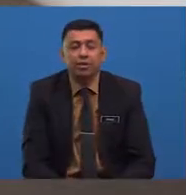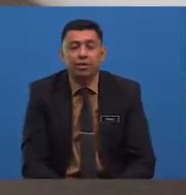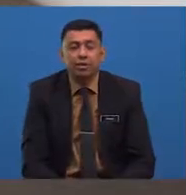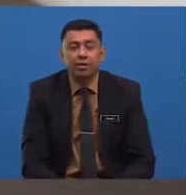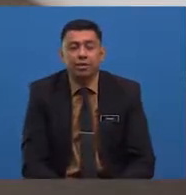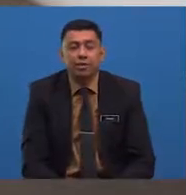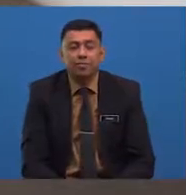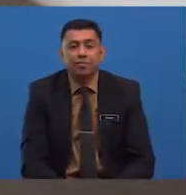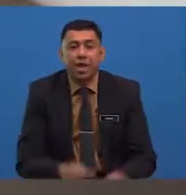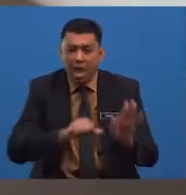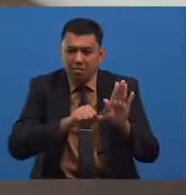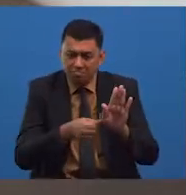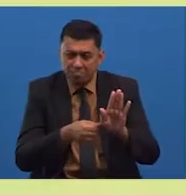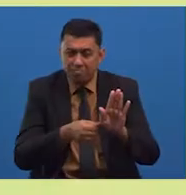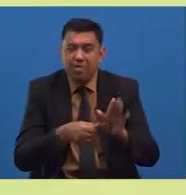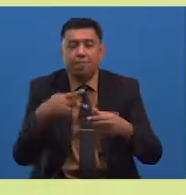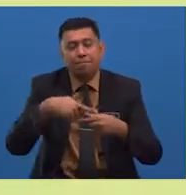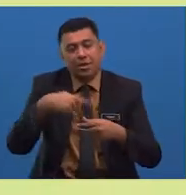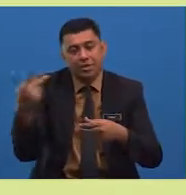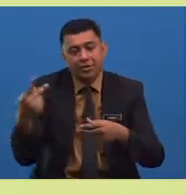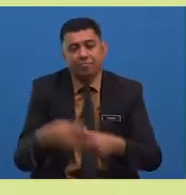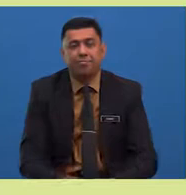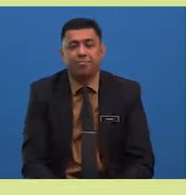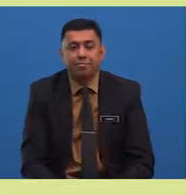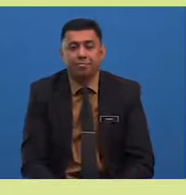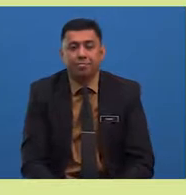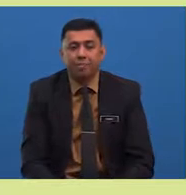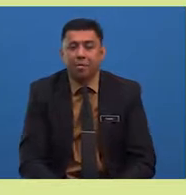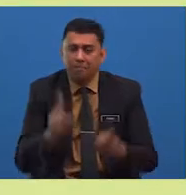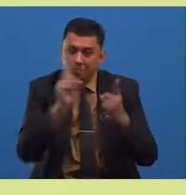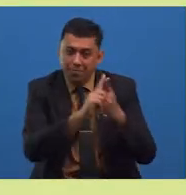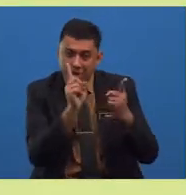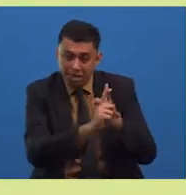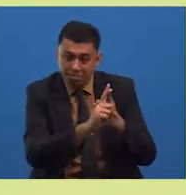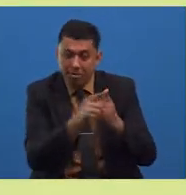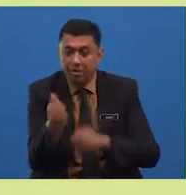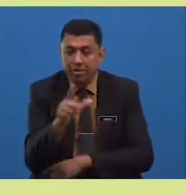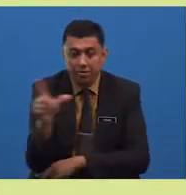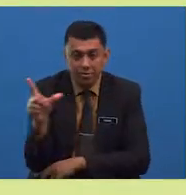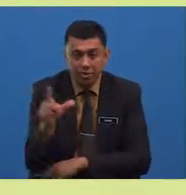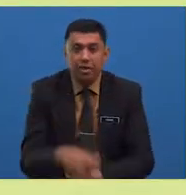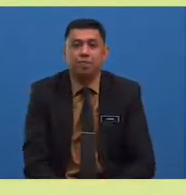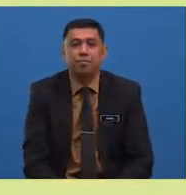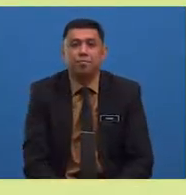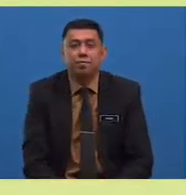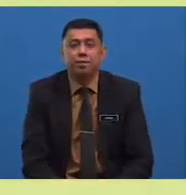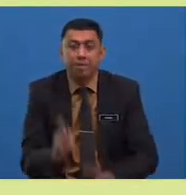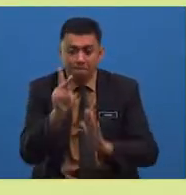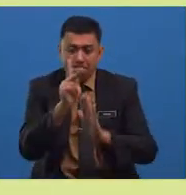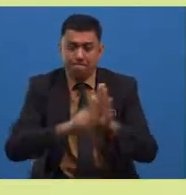asal padi. Persoalan pertama ialah persoalan